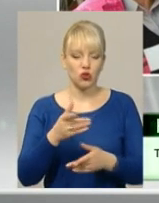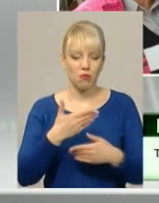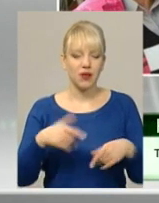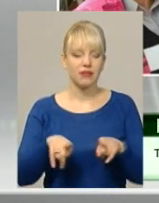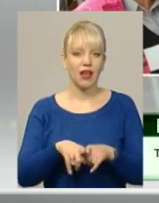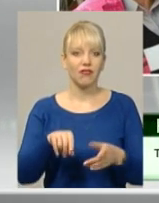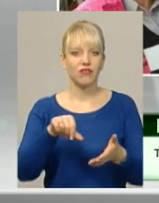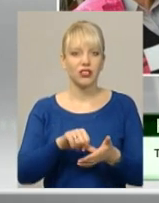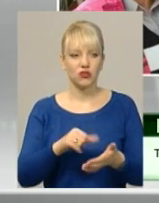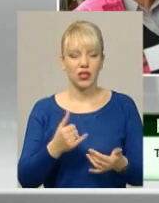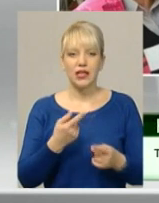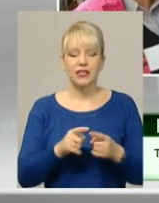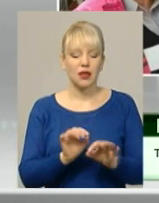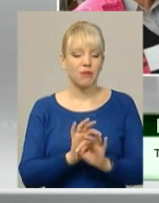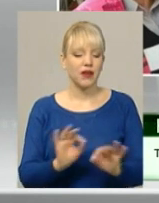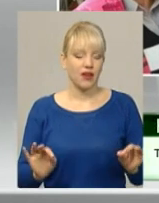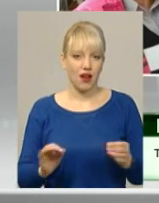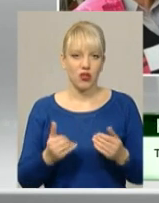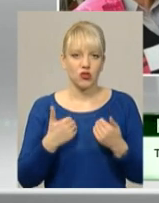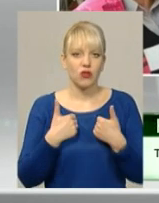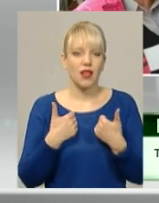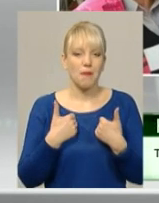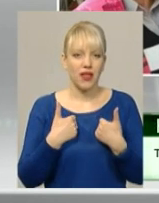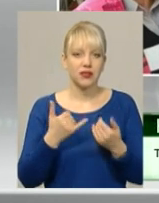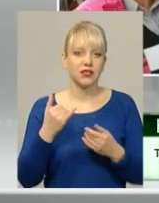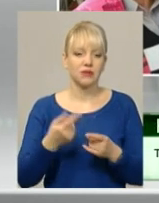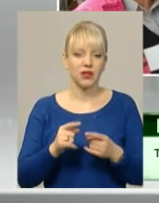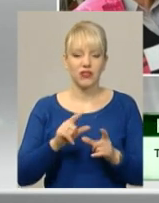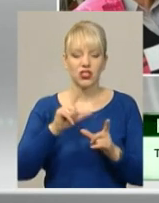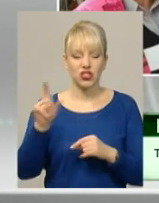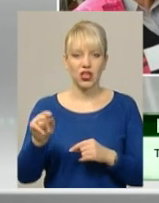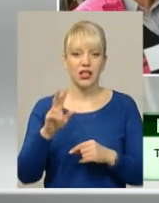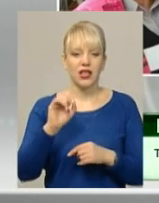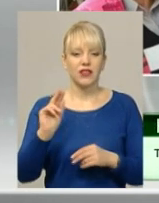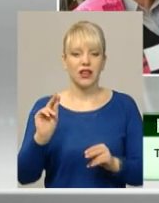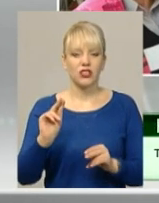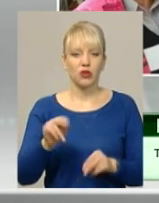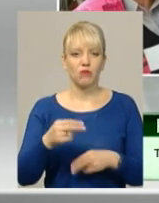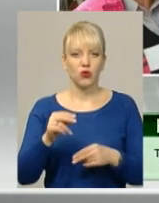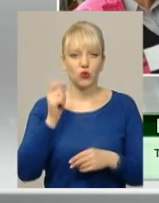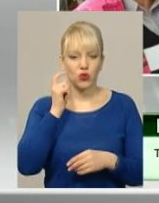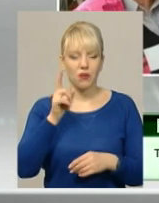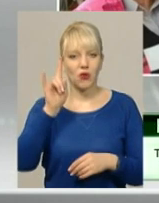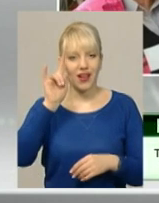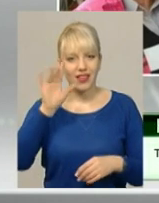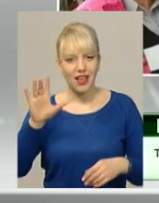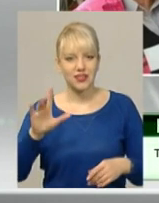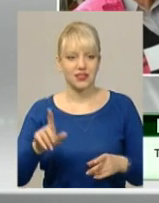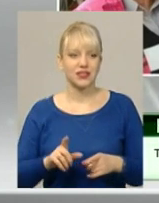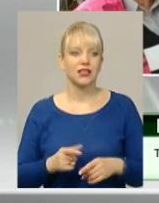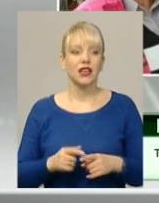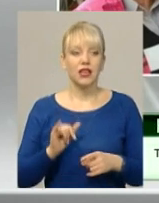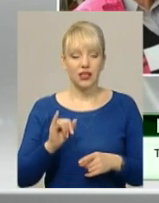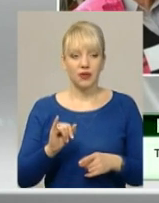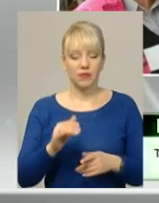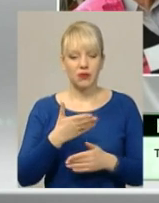прекрасно для мене. Ми багато спарингів провели, діти виїжджали на чемпіонат України ще і по класиці, щоб психологічна підготовка була. Ми